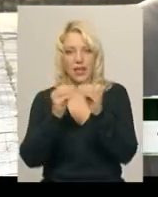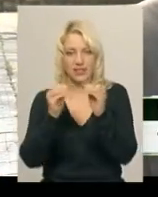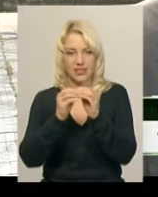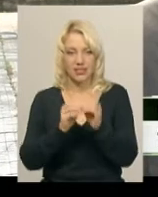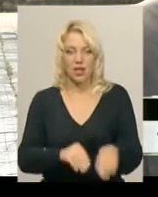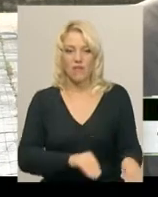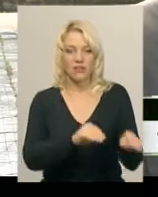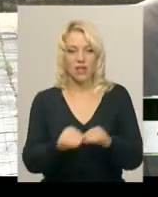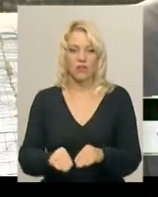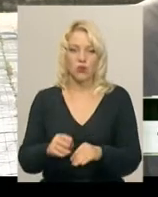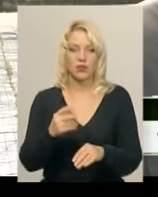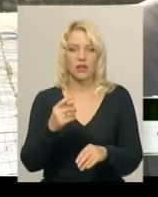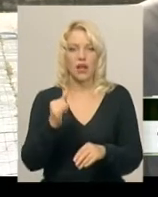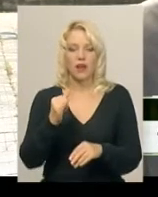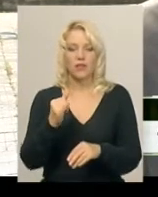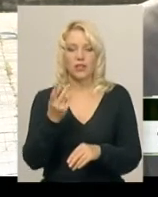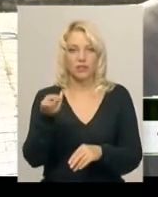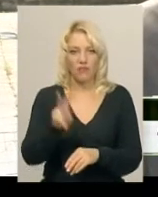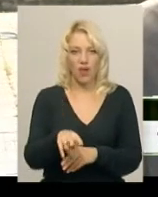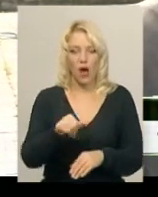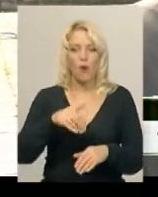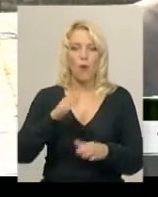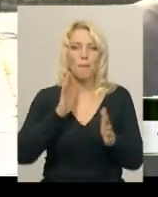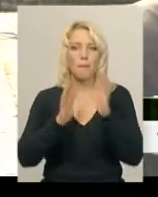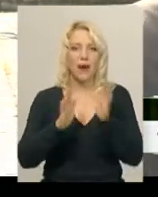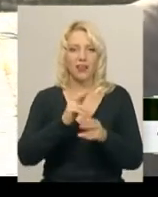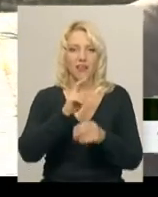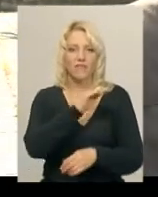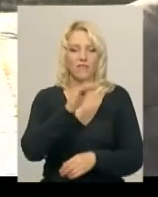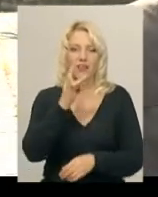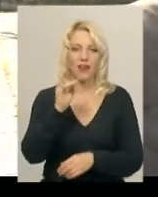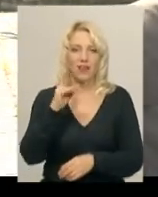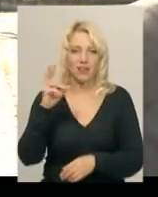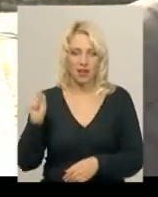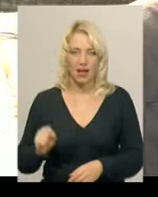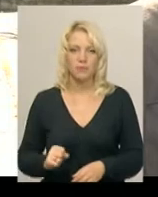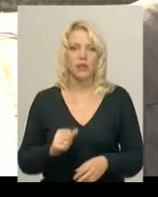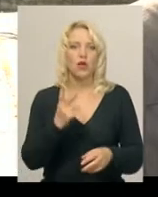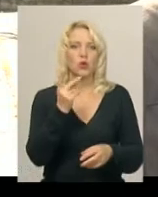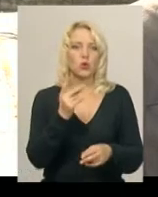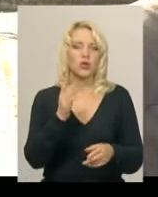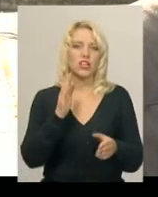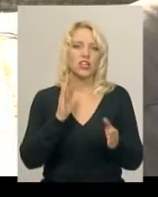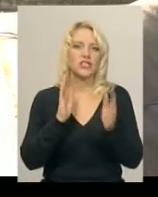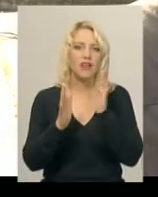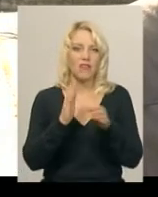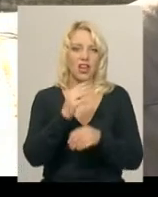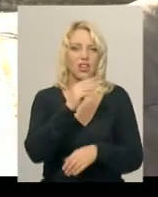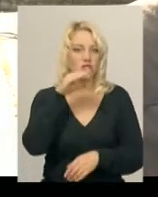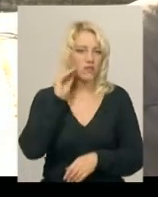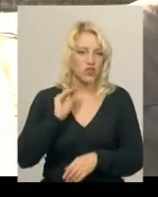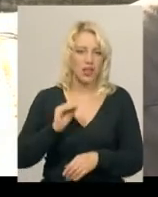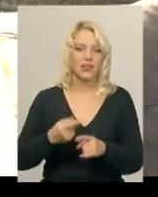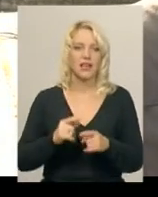перші були два в парку імені Івана Франка, один в сквері Шевченка, наступний встановили